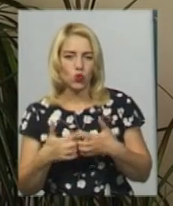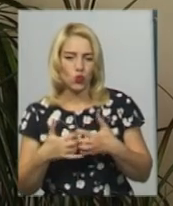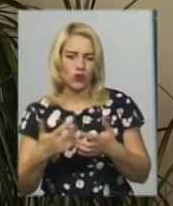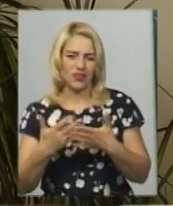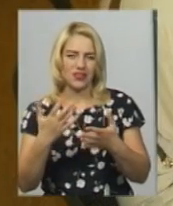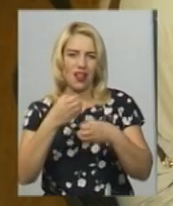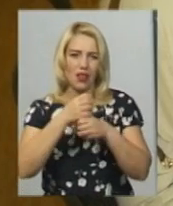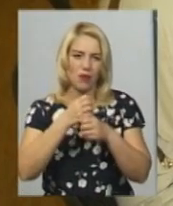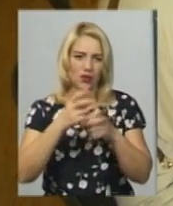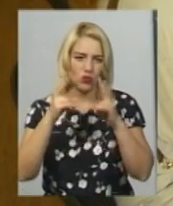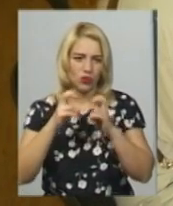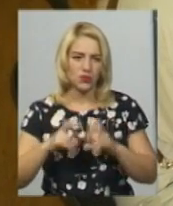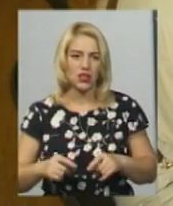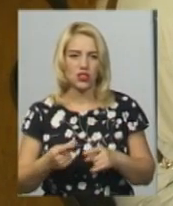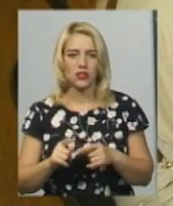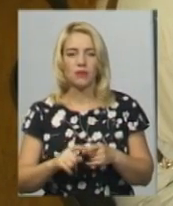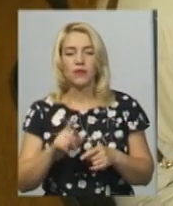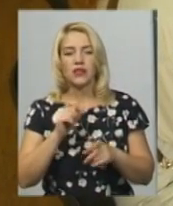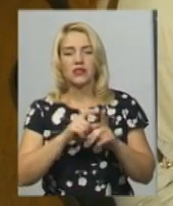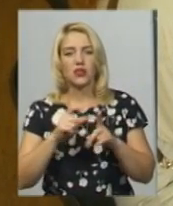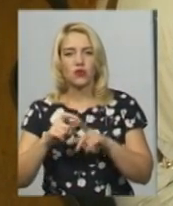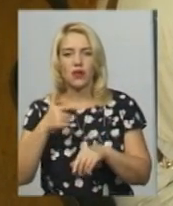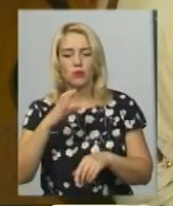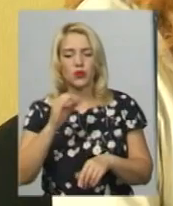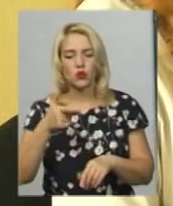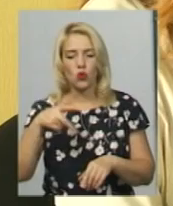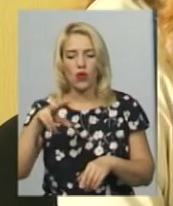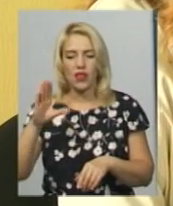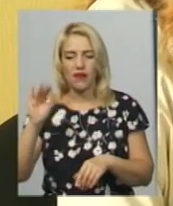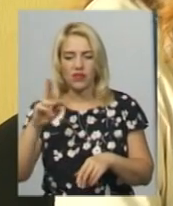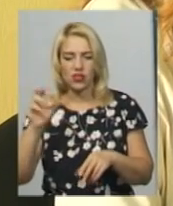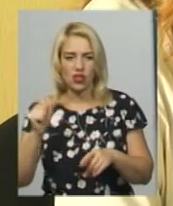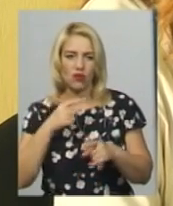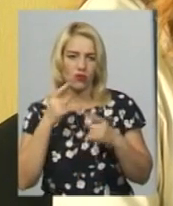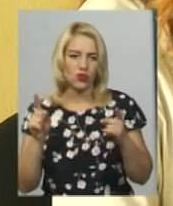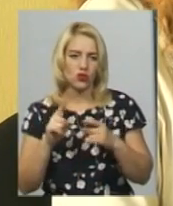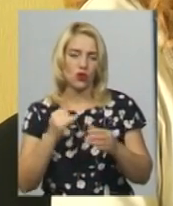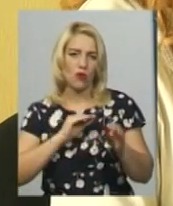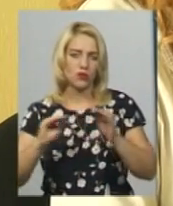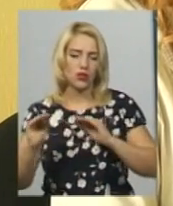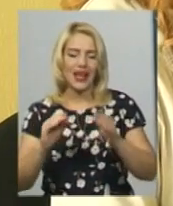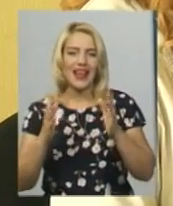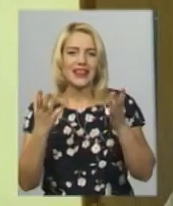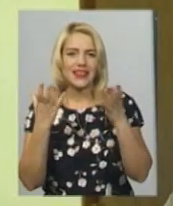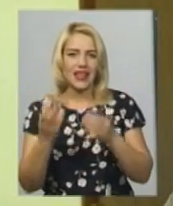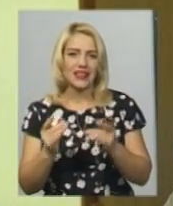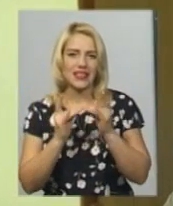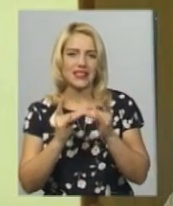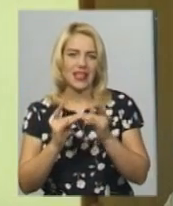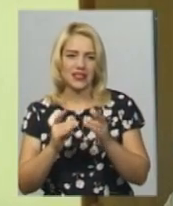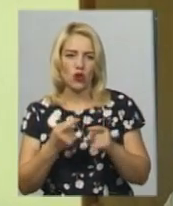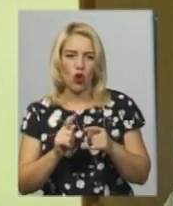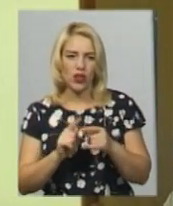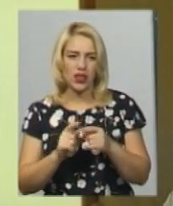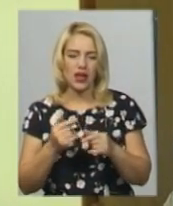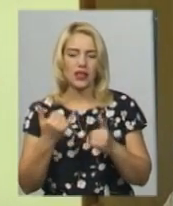обстеження. За словами Якова Цоглєвича, зараз у центрі займаються облаштуванням денного стаціонару. Зокрема, з обласного бюджету очікують гроші